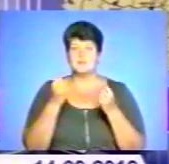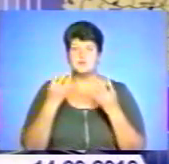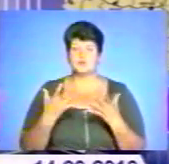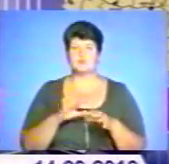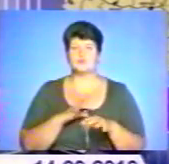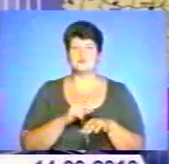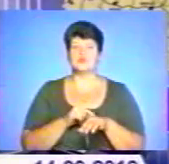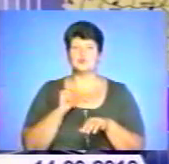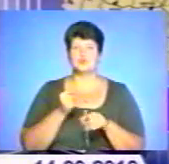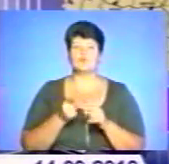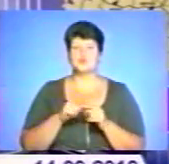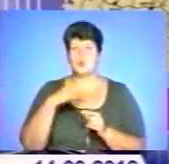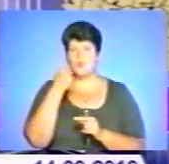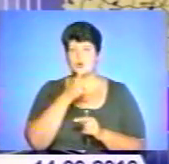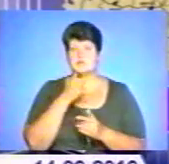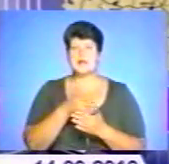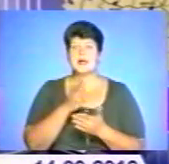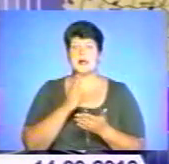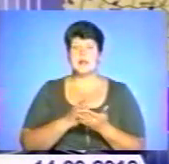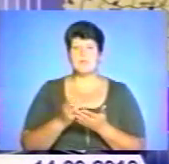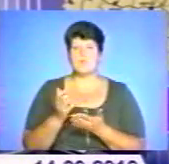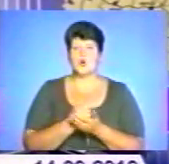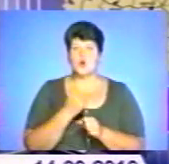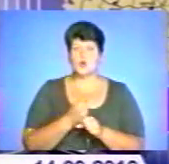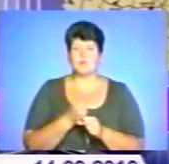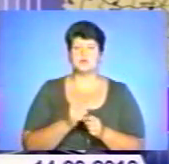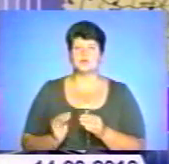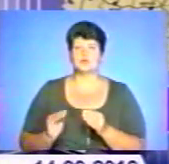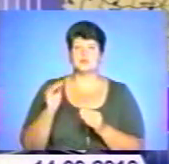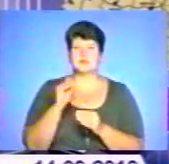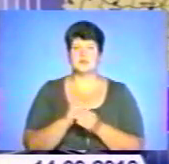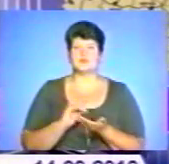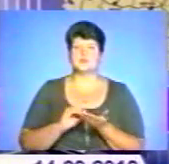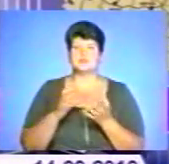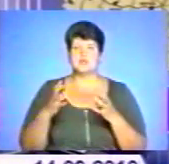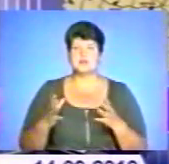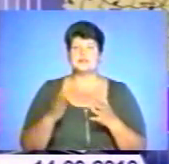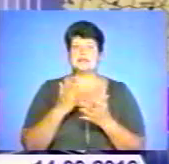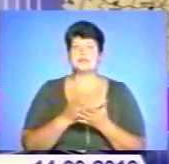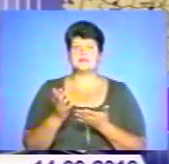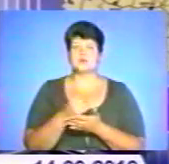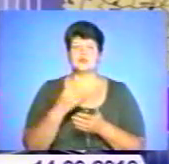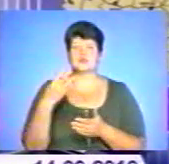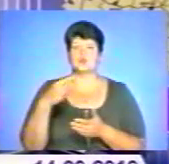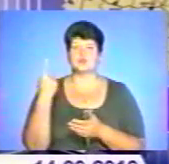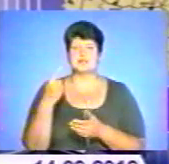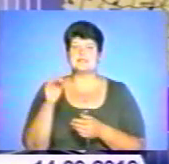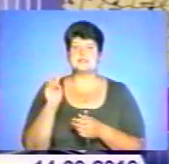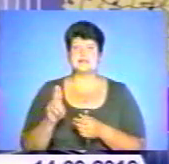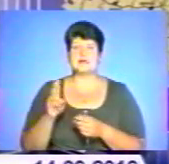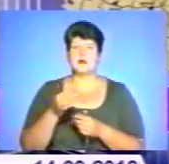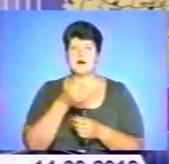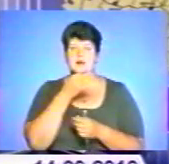відчутно цього року його хлібороби додали у ворожайності і зібрали на круг 41 сетнер ранніх зернових.